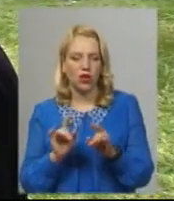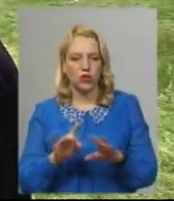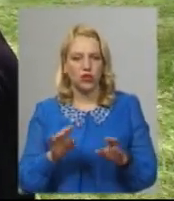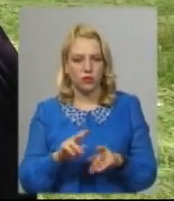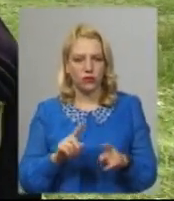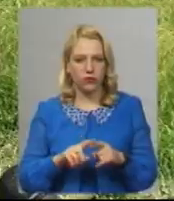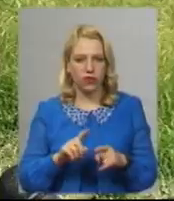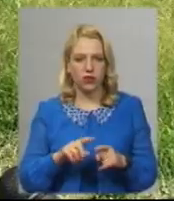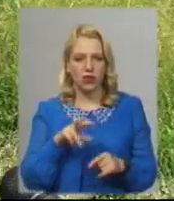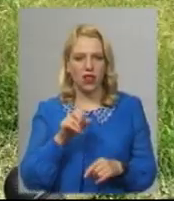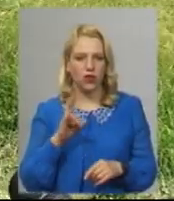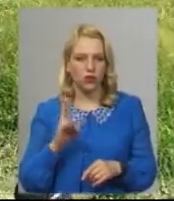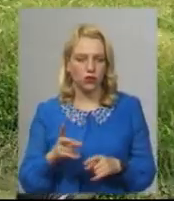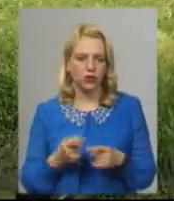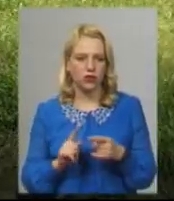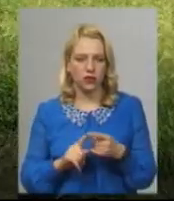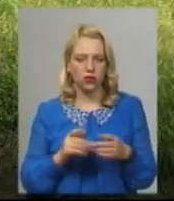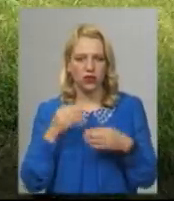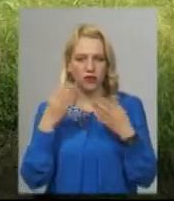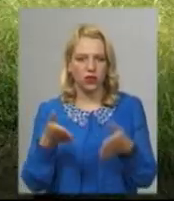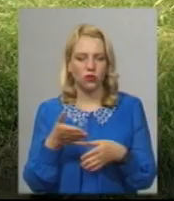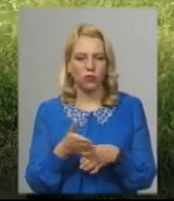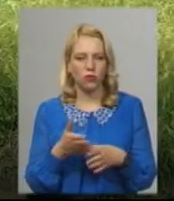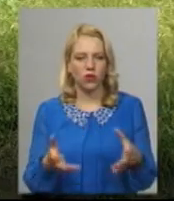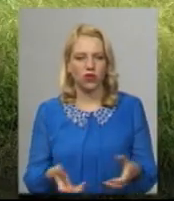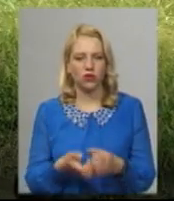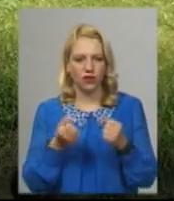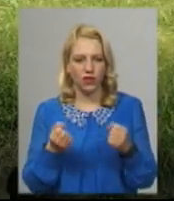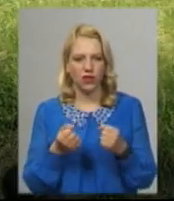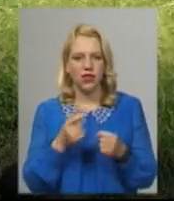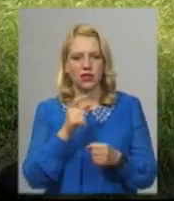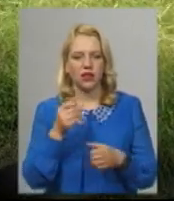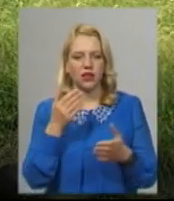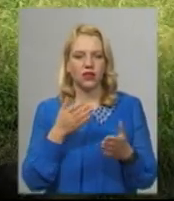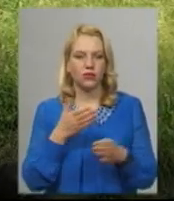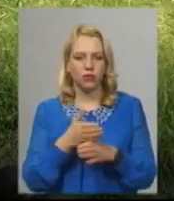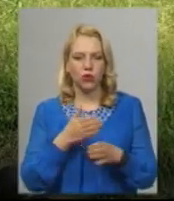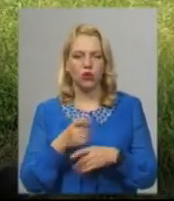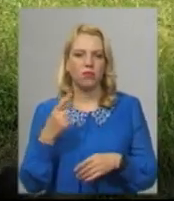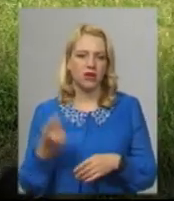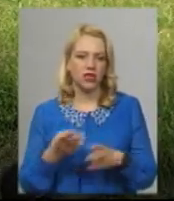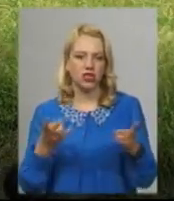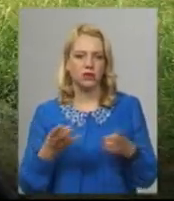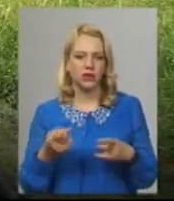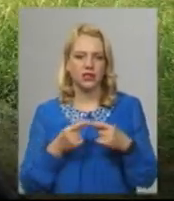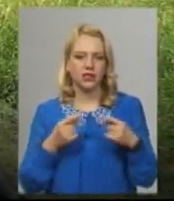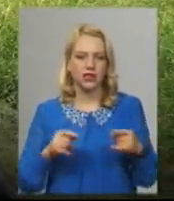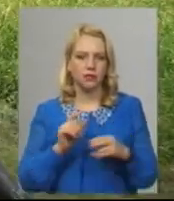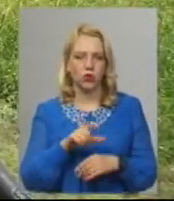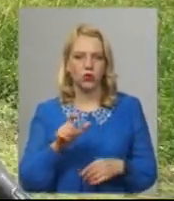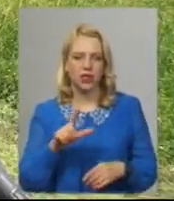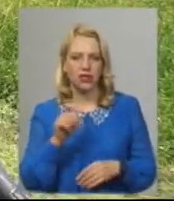ситуацій Олександр Ленюк Додання допомоги, тобто рятування за допомогою перших необхідних засобів людей з води